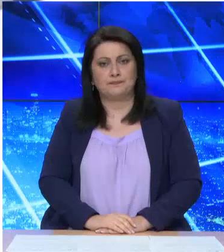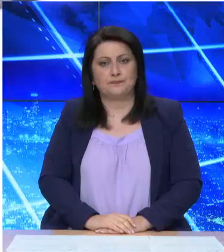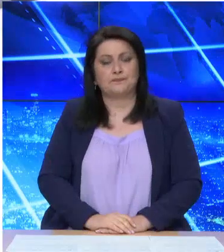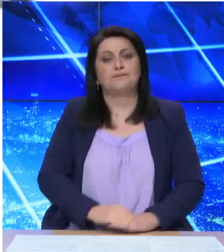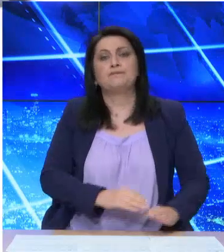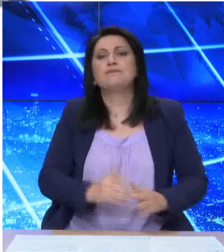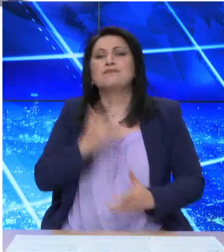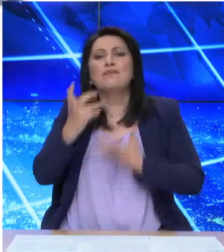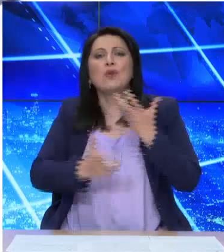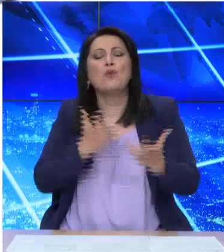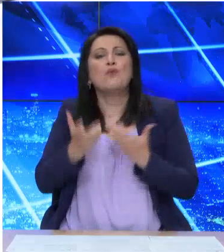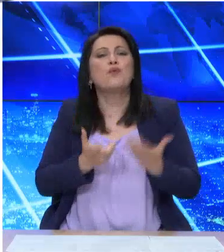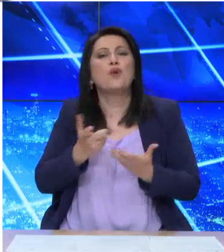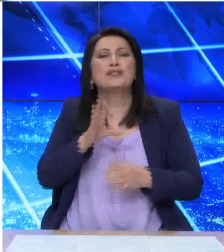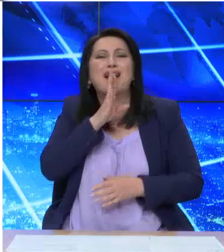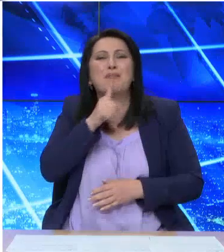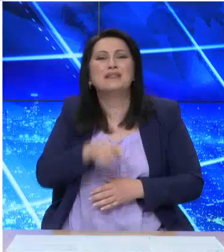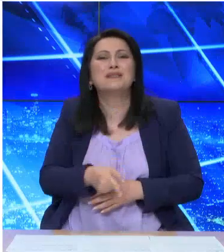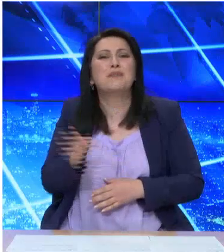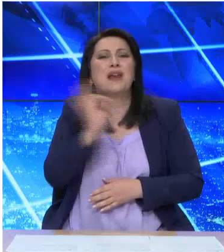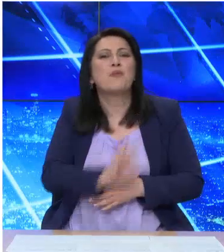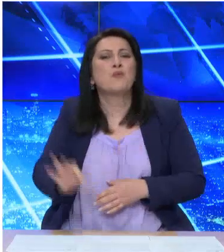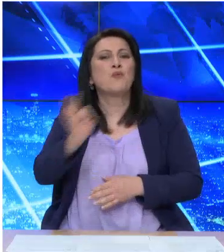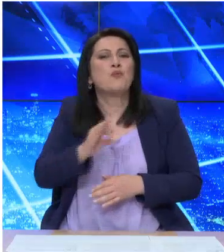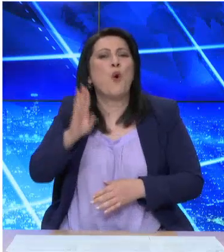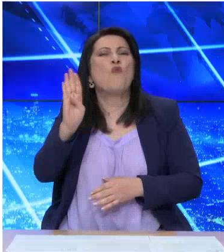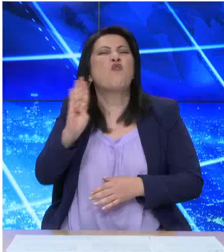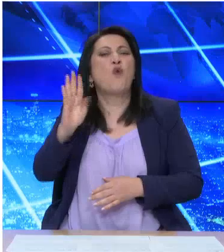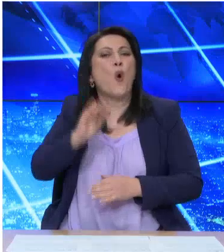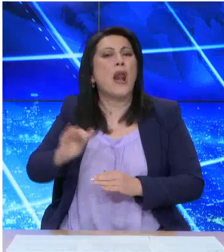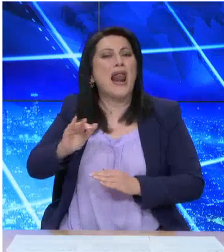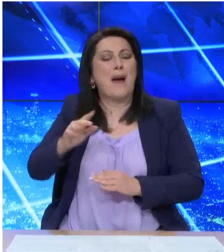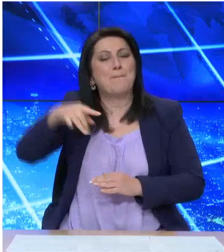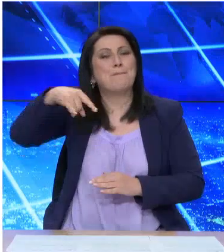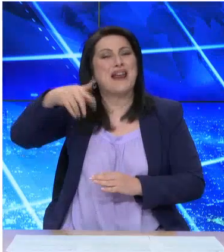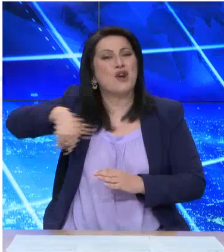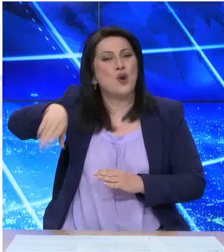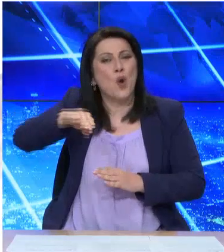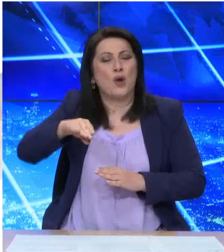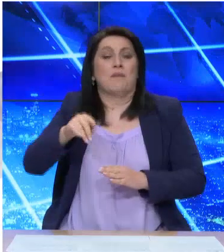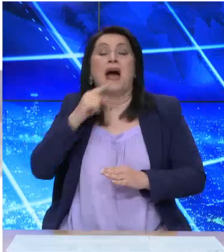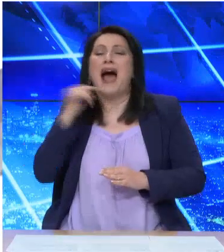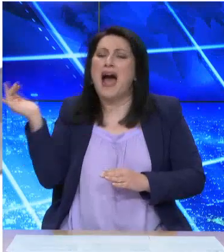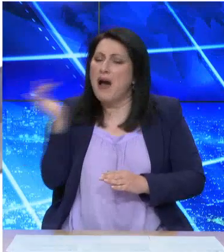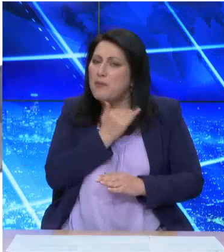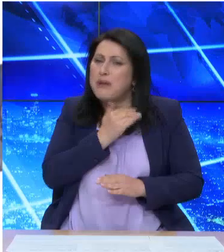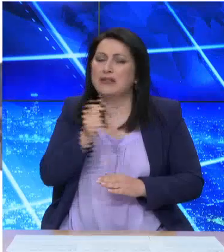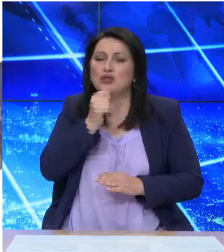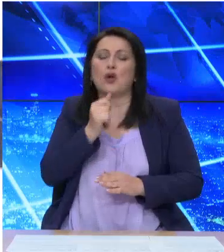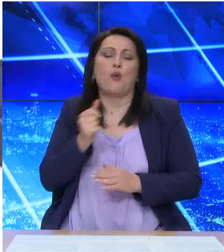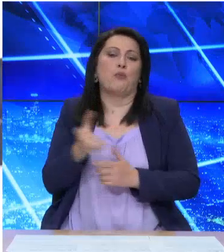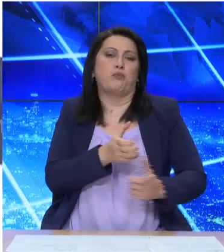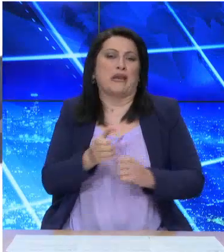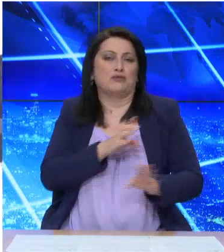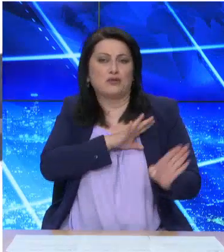Πυρκαγιά εκδηλώθηκε το μεσημέρι σε χαμηλή βλάστηση στο πανόρμα της Βούλας δίπλα από τον ηγιστικό ιστό. Άμεση ωστόσο ήταν η επέμβαση της